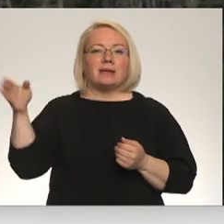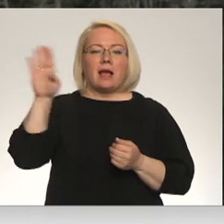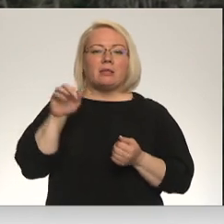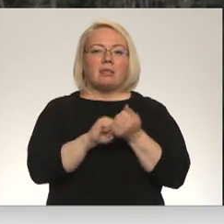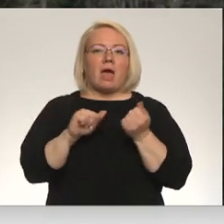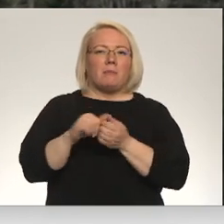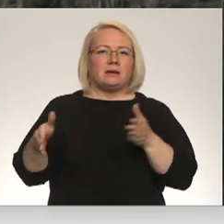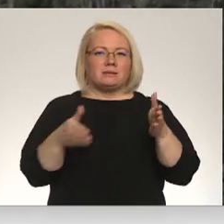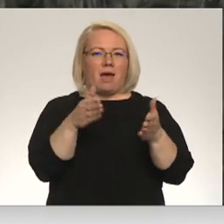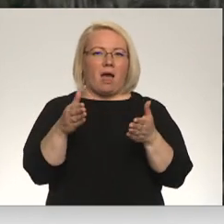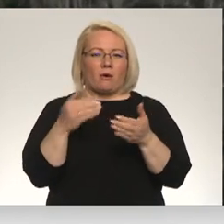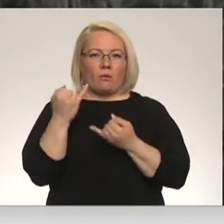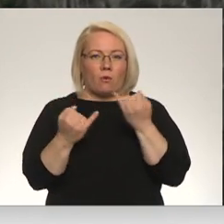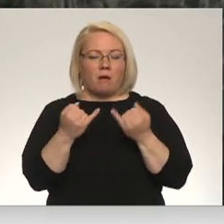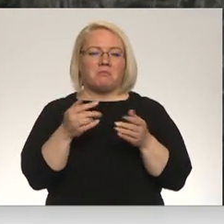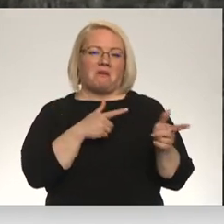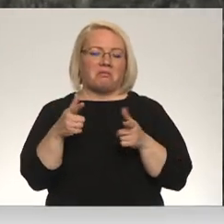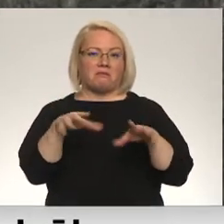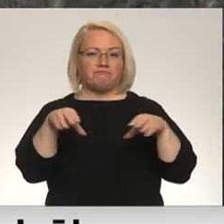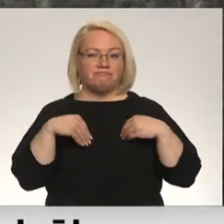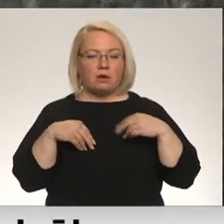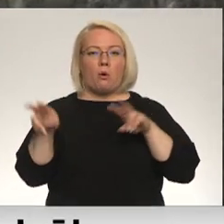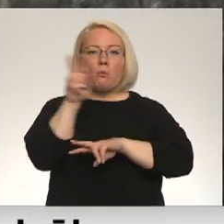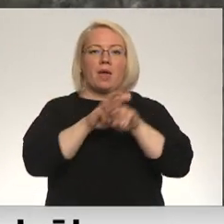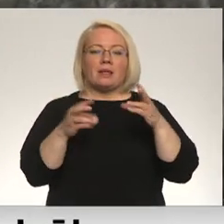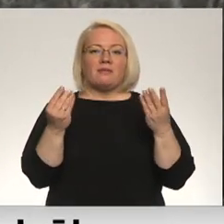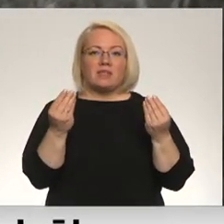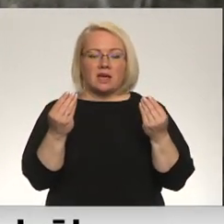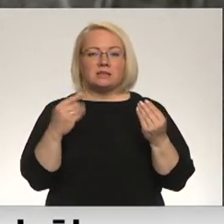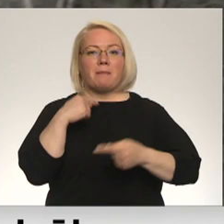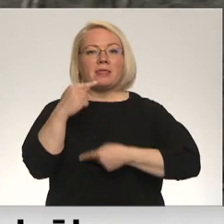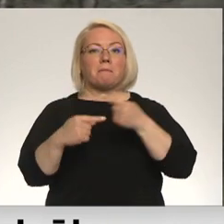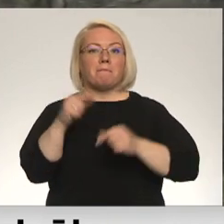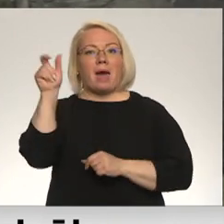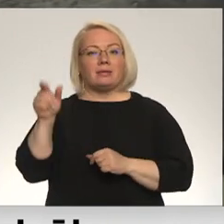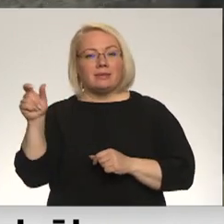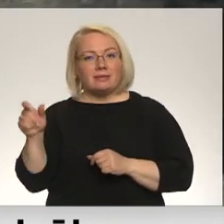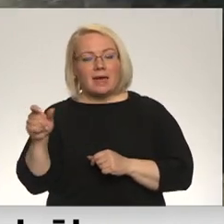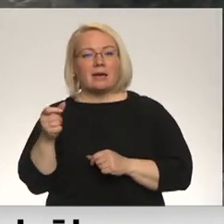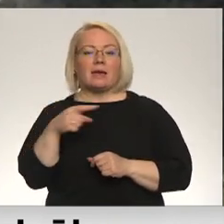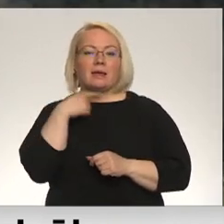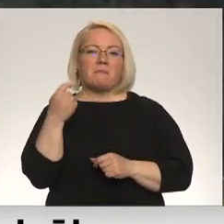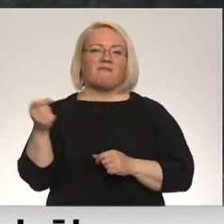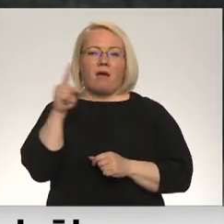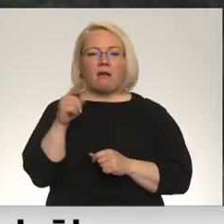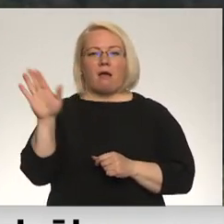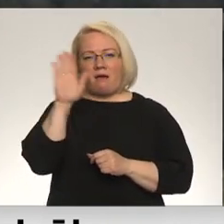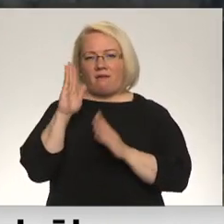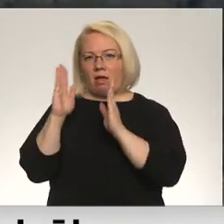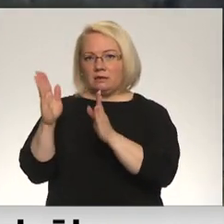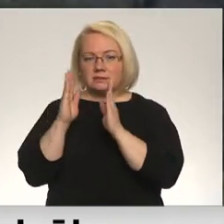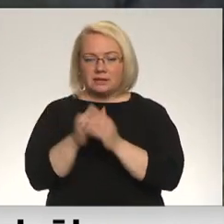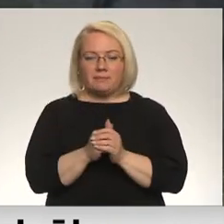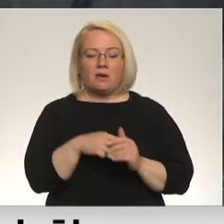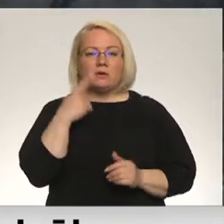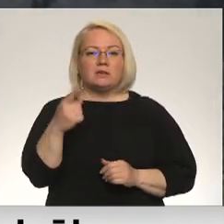teku pauš gatavību pieņem šo dāvinājumu un meklēt finansējumu, taču mantinieki vairāk sliecas uz sarunām ar valsti. Pēdējos gadus pašvaldību